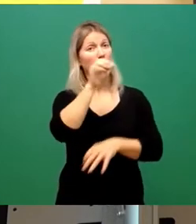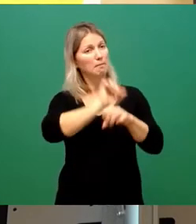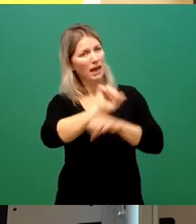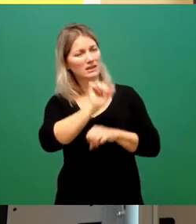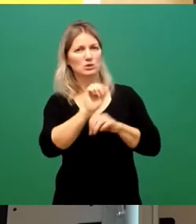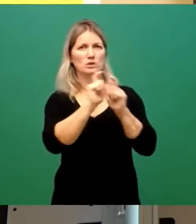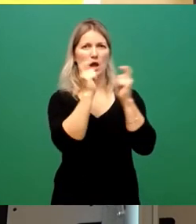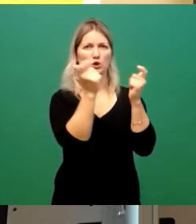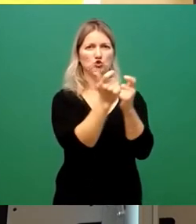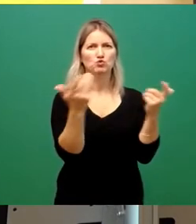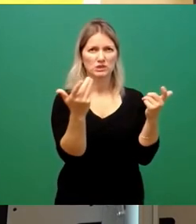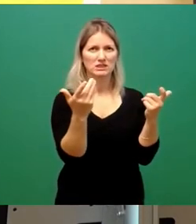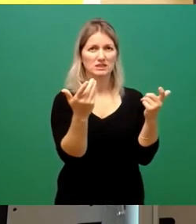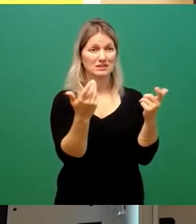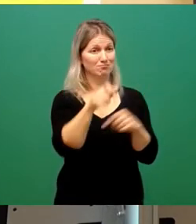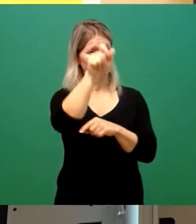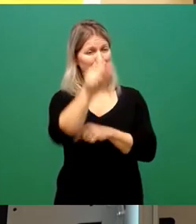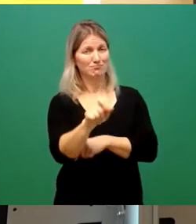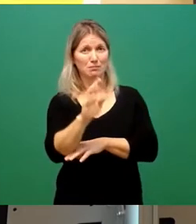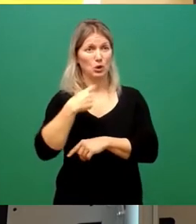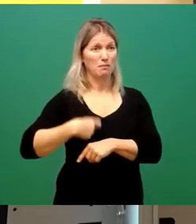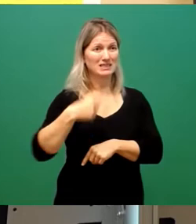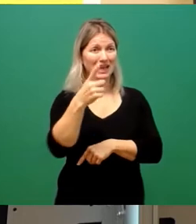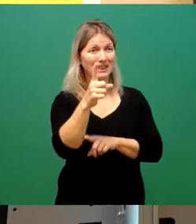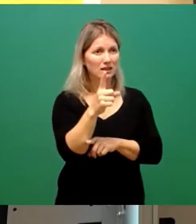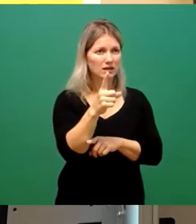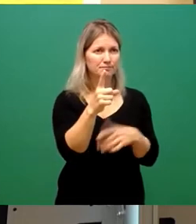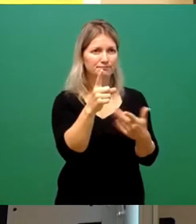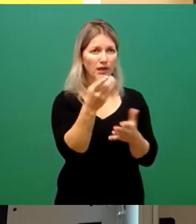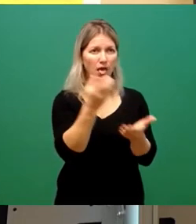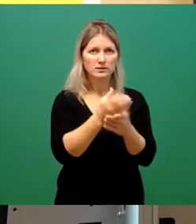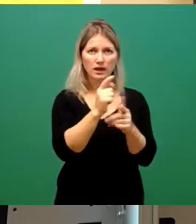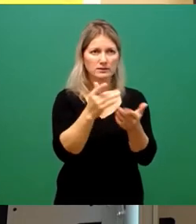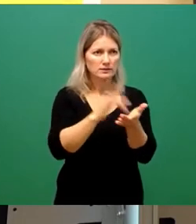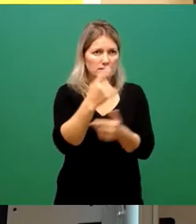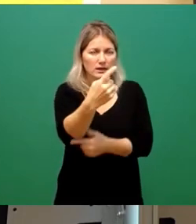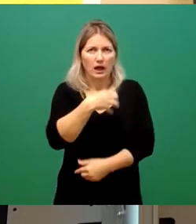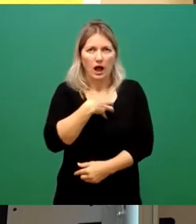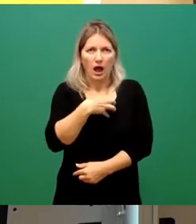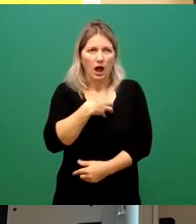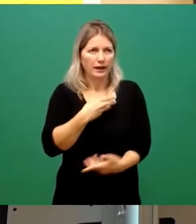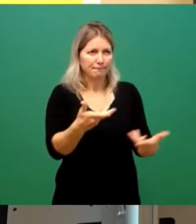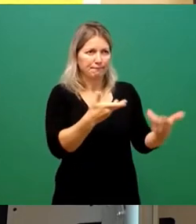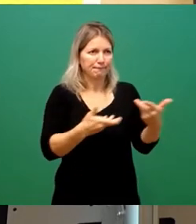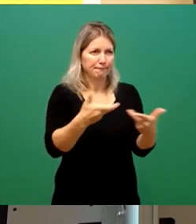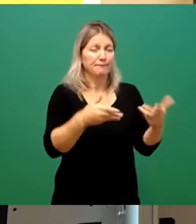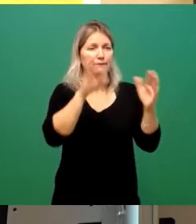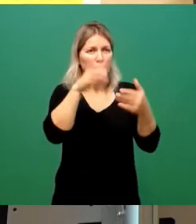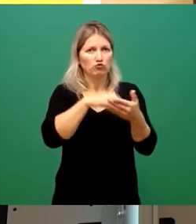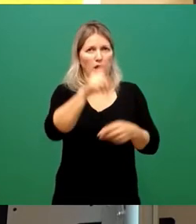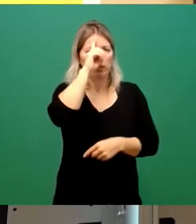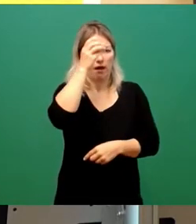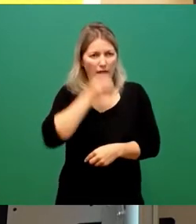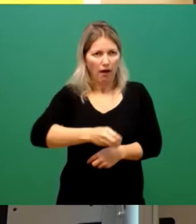zuständige Bürgermeisterin erkrankt ist und kein Ersatz bereitgestellt werden kann und deshalb das von einem Stadtrat geleitet werden muss.